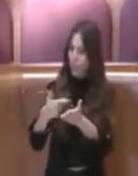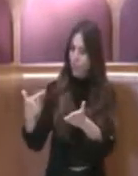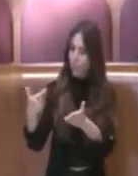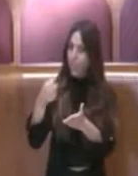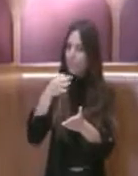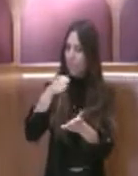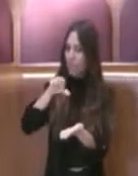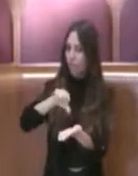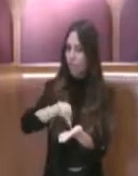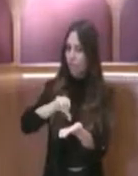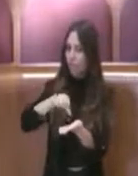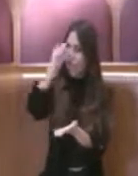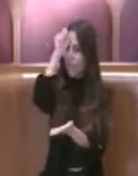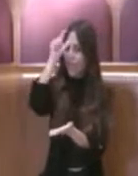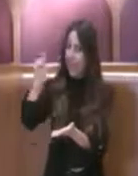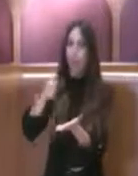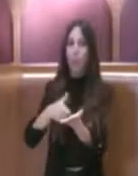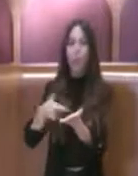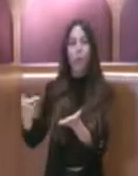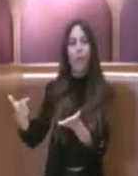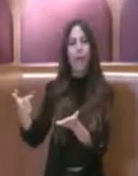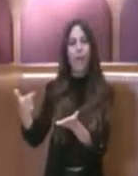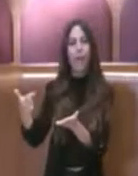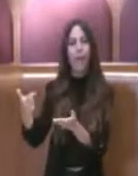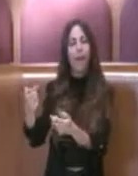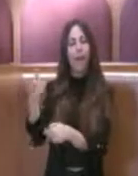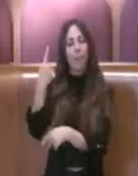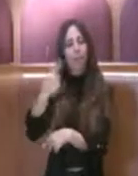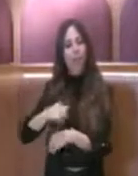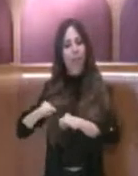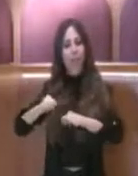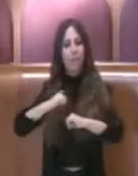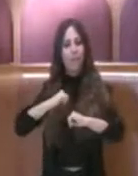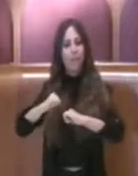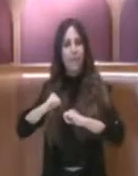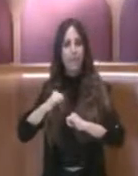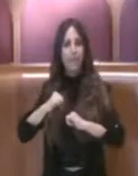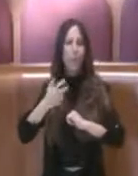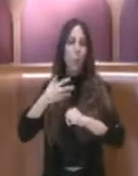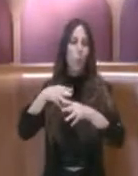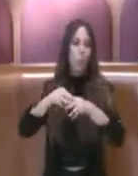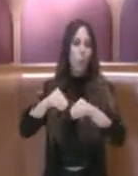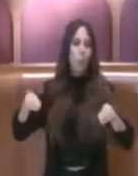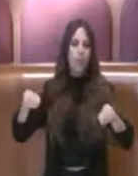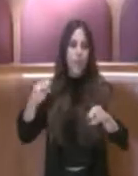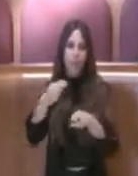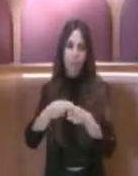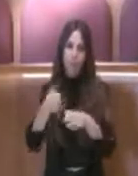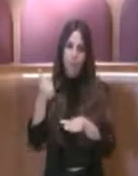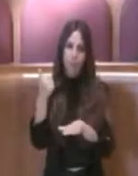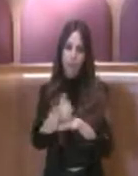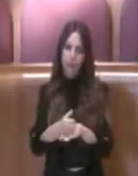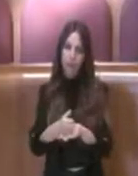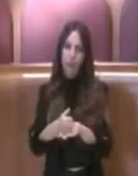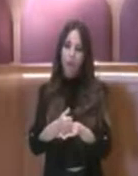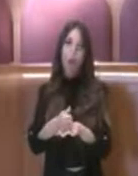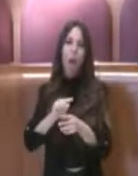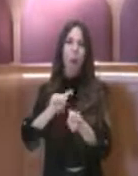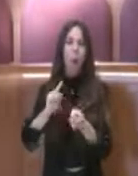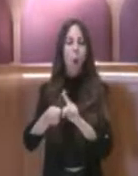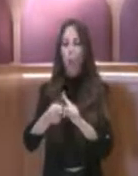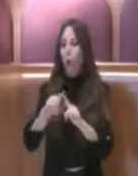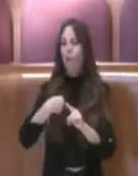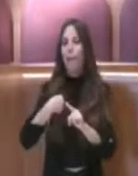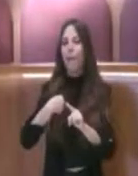centro culturale per l'amministrazione capitolina, per i musei capitolini, questi ci sono stati sottratti nel